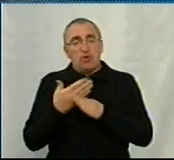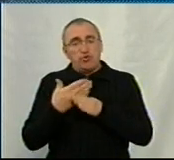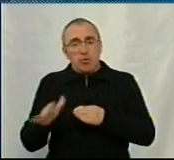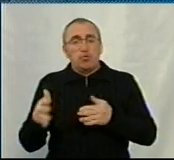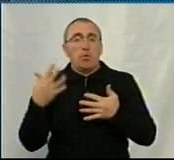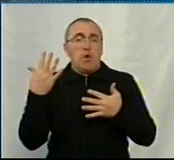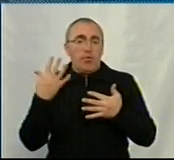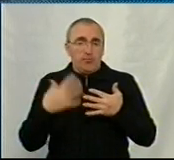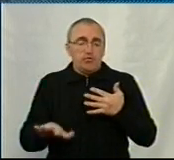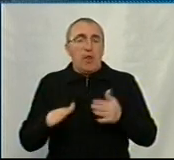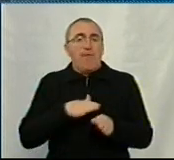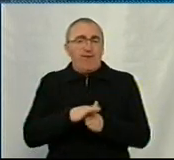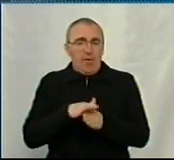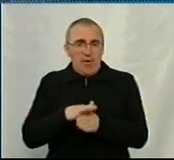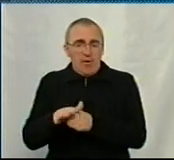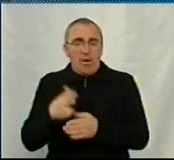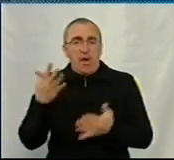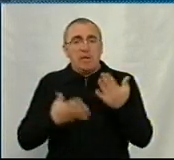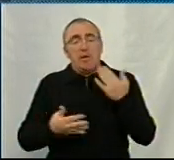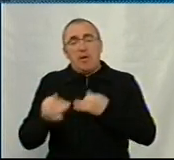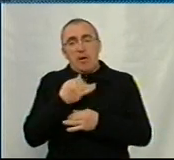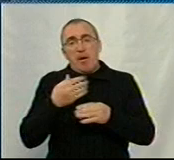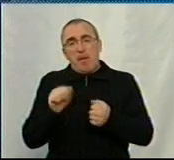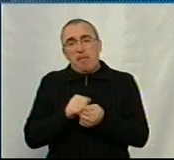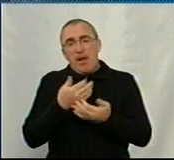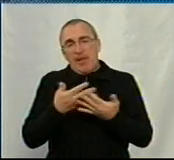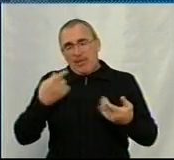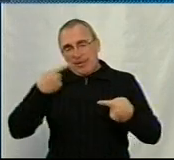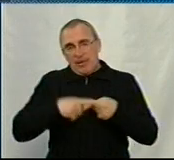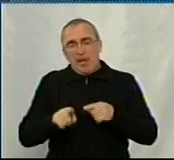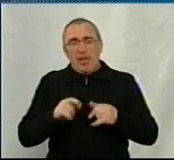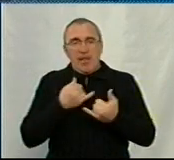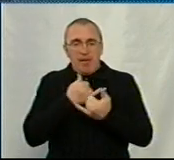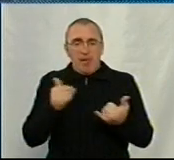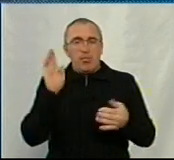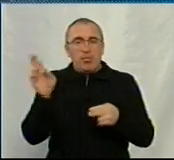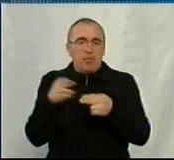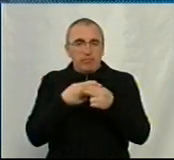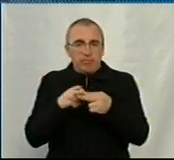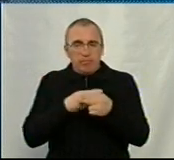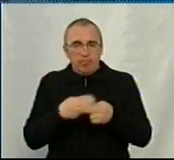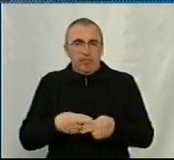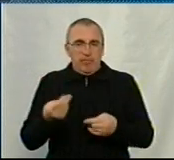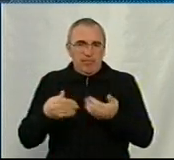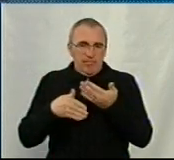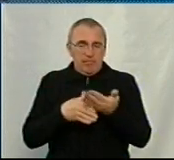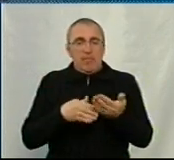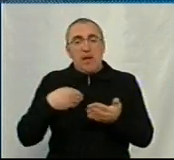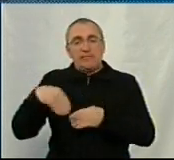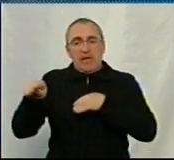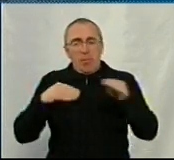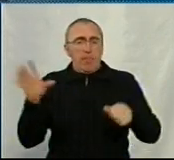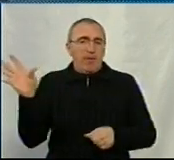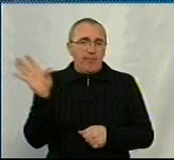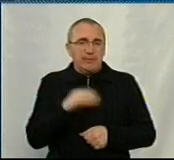них вже виконується. Тобто, якщо мова йде про матеріально-технічну забезпечення, то це буде перевсподіл там відповідний. Але закупівля вже всіх